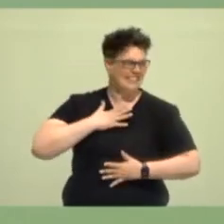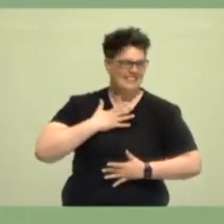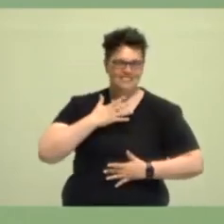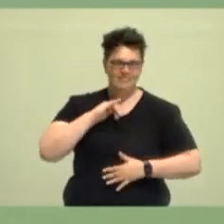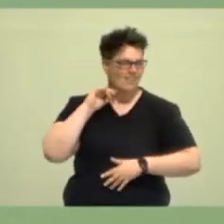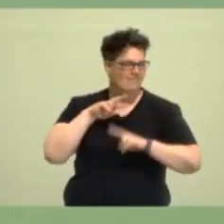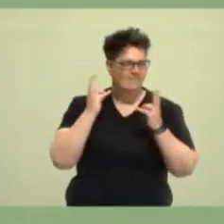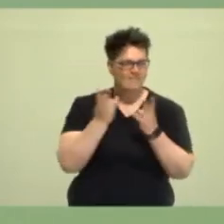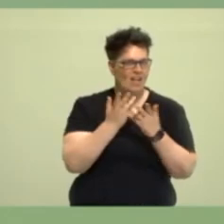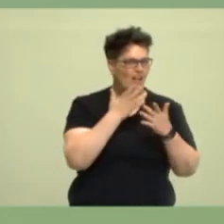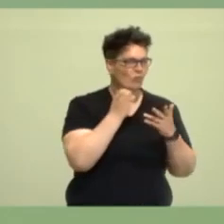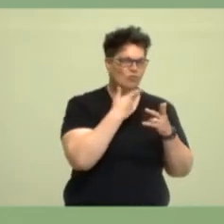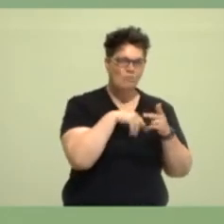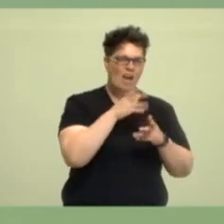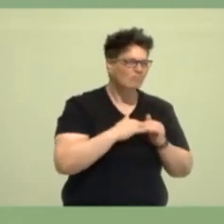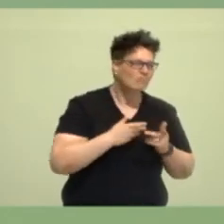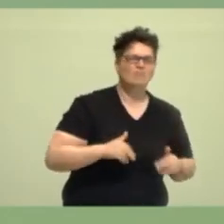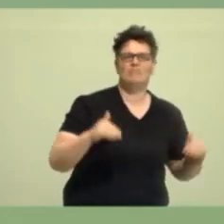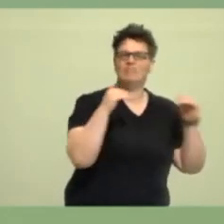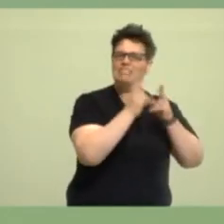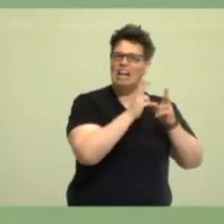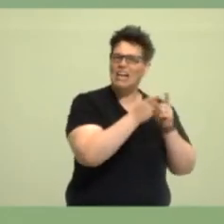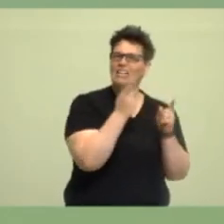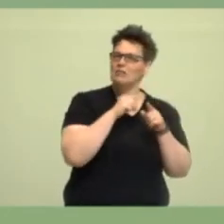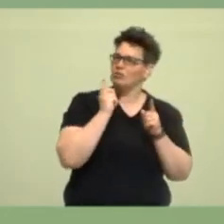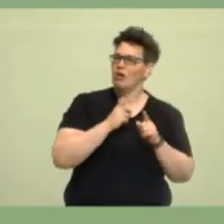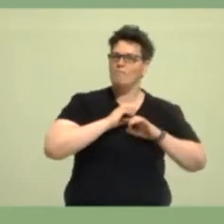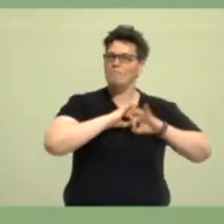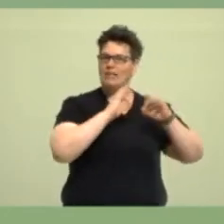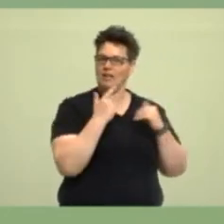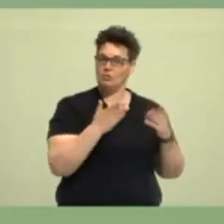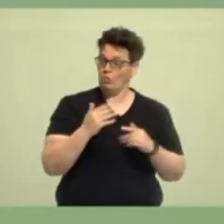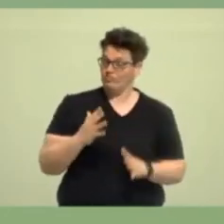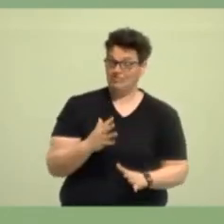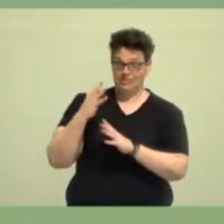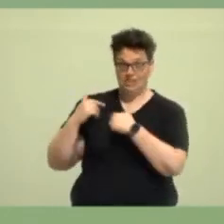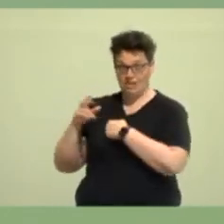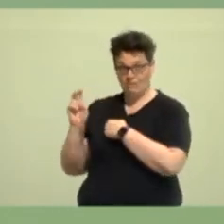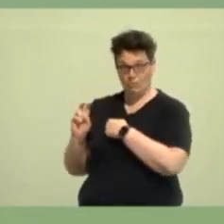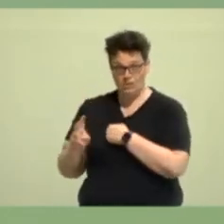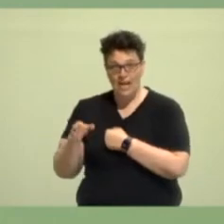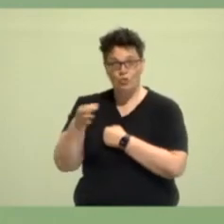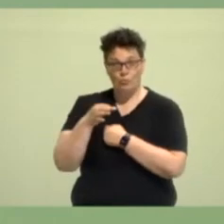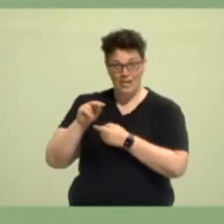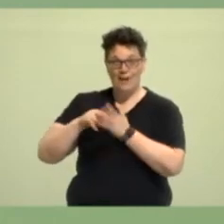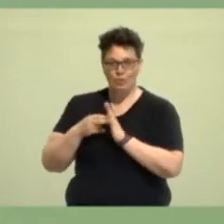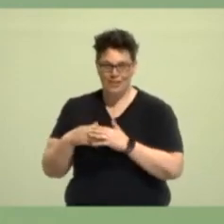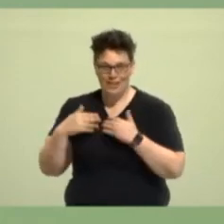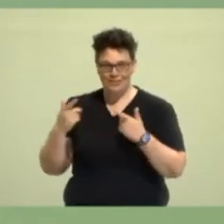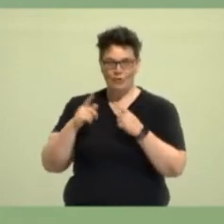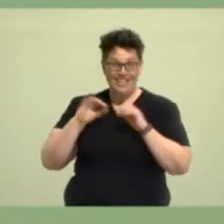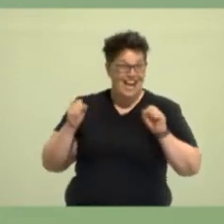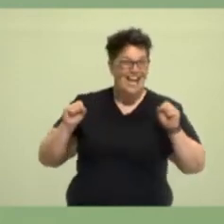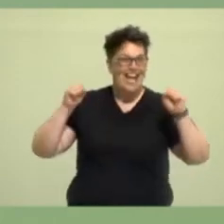besser und gerechter zu machen. In den letzten zehn Jahren Kommunalpolitik in Wuppertal bin ich ein Stück weit wieder auf den Boden zurückgekommen.